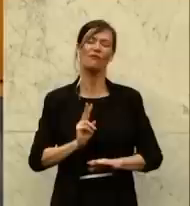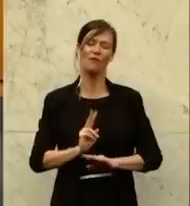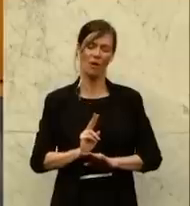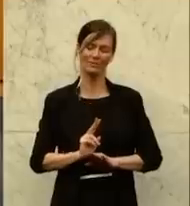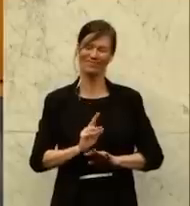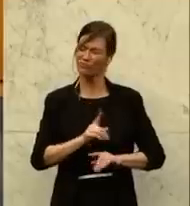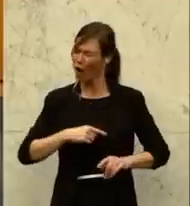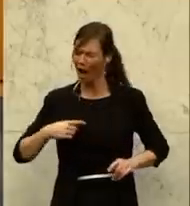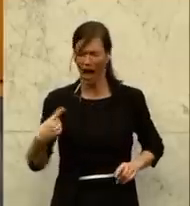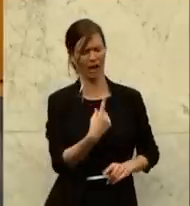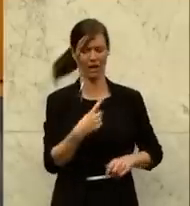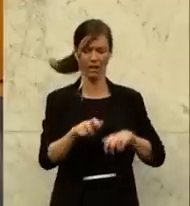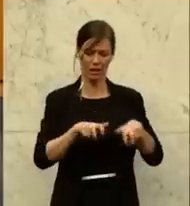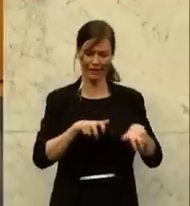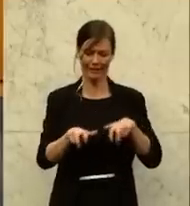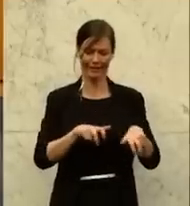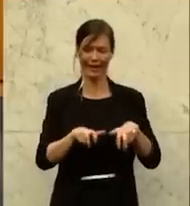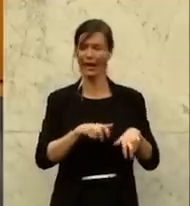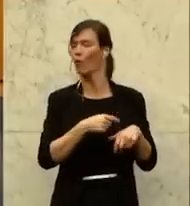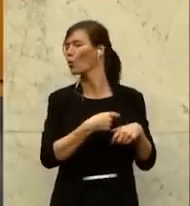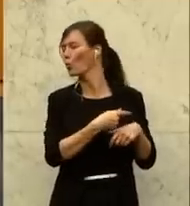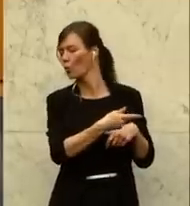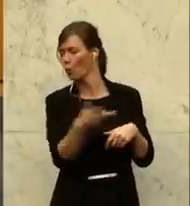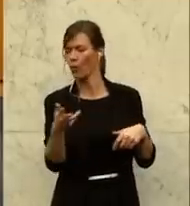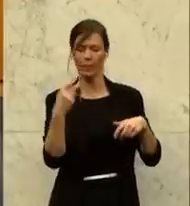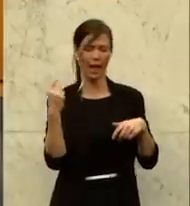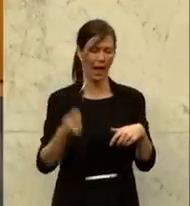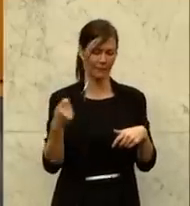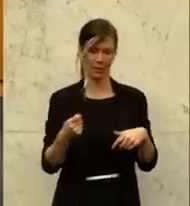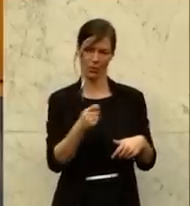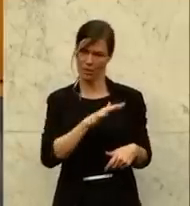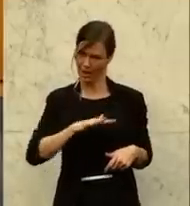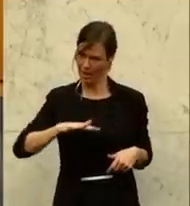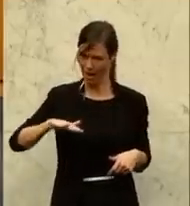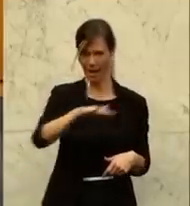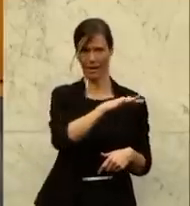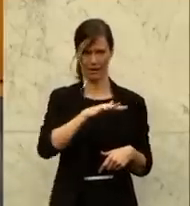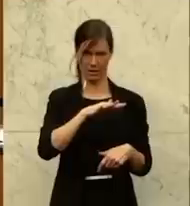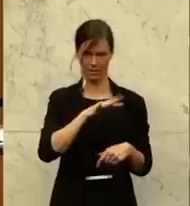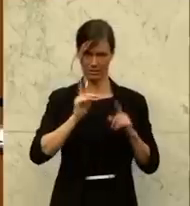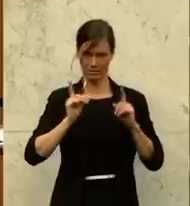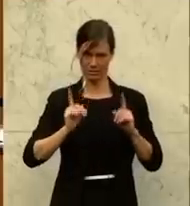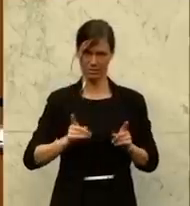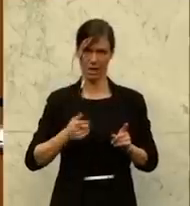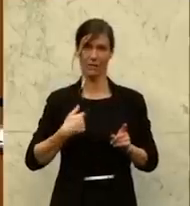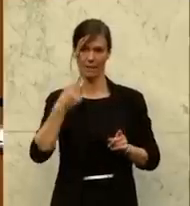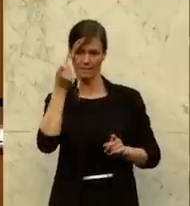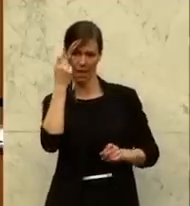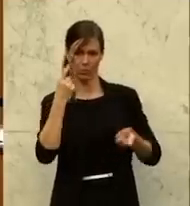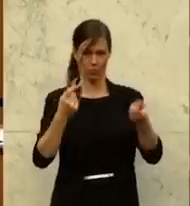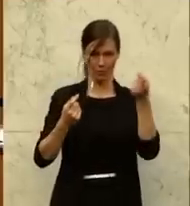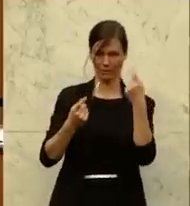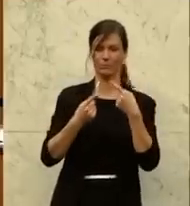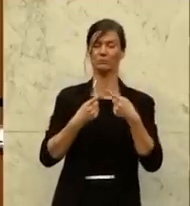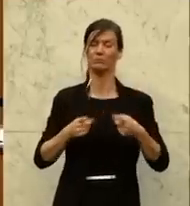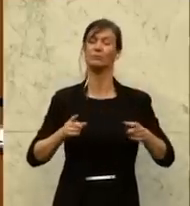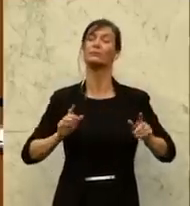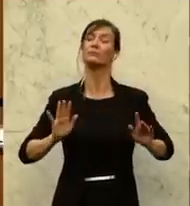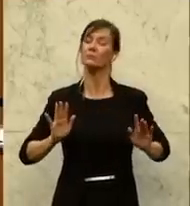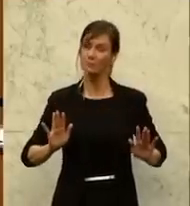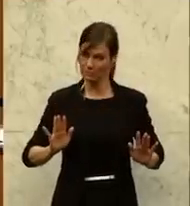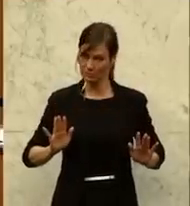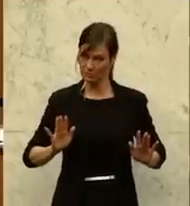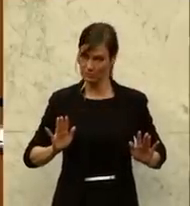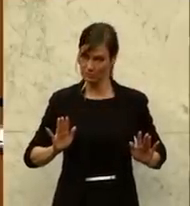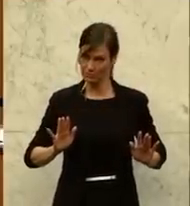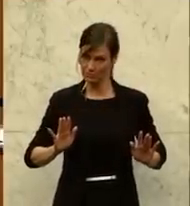Regierungsbank bis zu den Abgeordneten, er verpflichtet uns, diese unterschiedlichen Positionierungen, möglicherweise